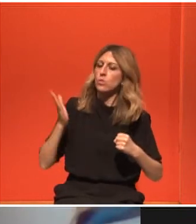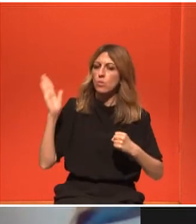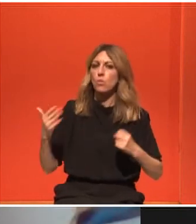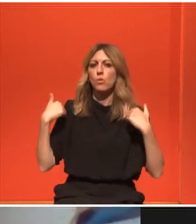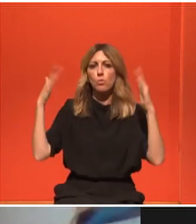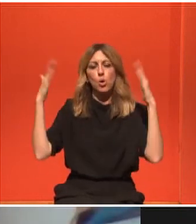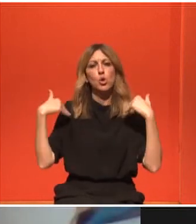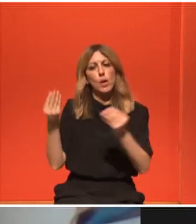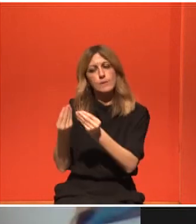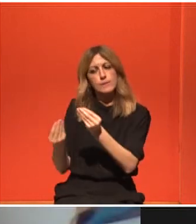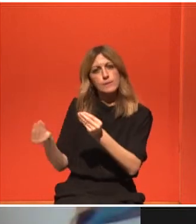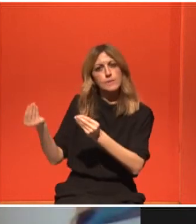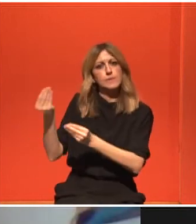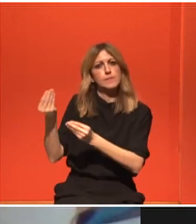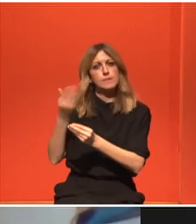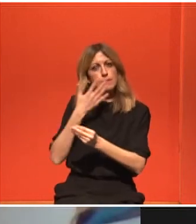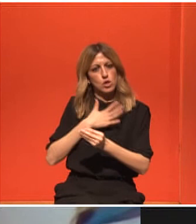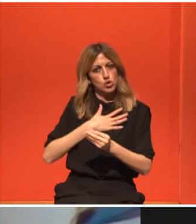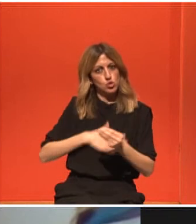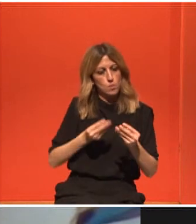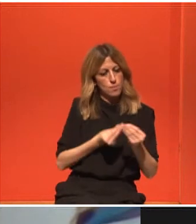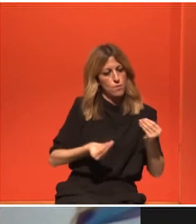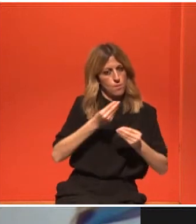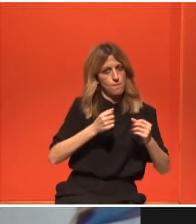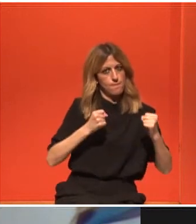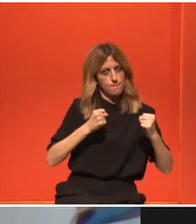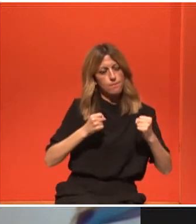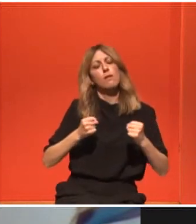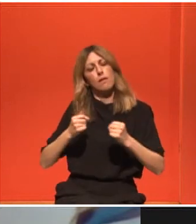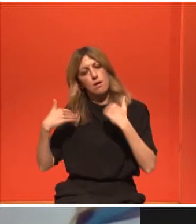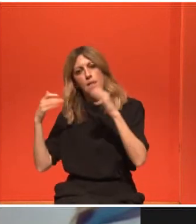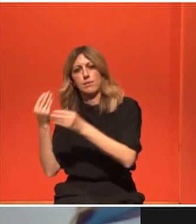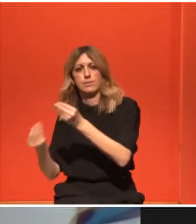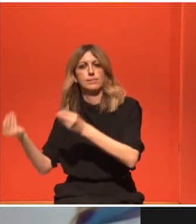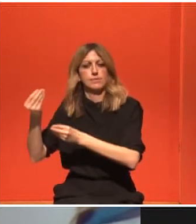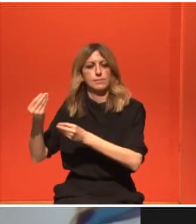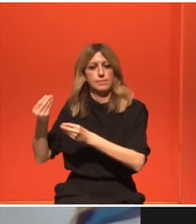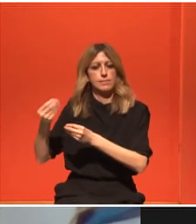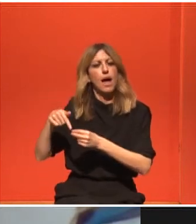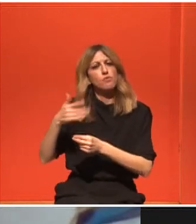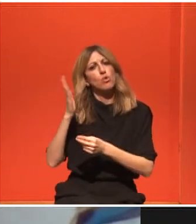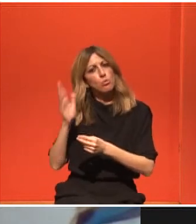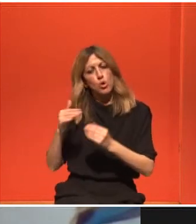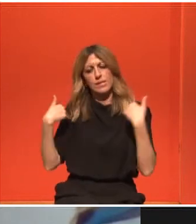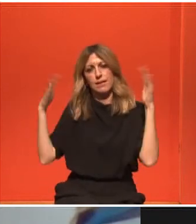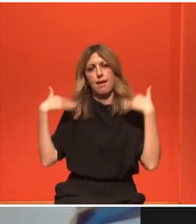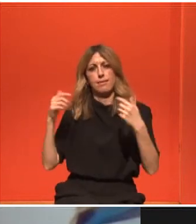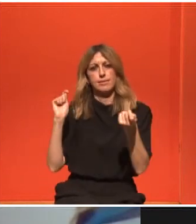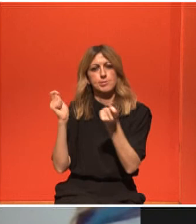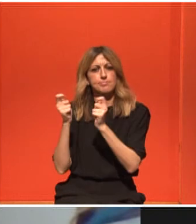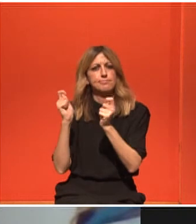πιο έντονη άσκηση. Άρα, είναι μια προσαρμογή η οποία πρέπει να γίνεται σιγά σιγά.